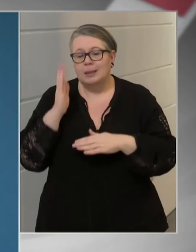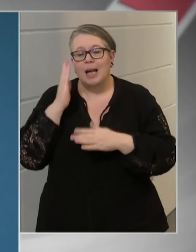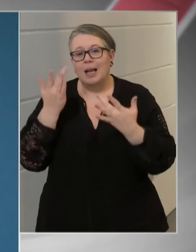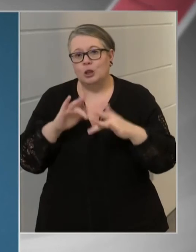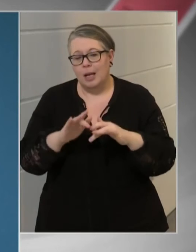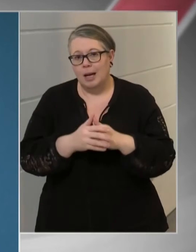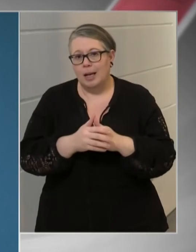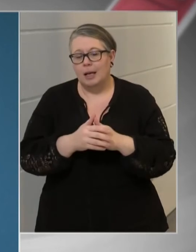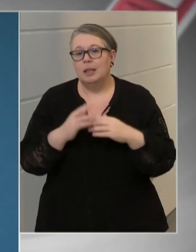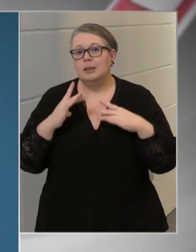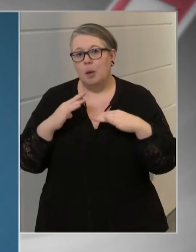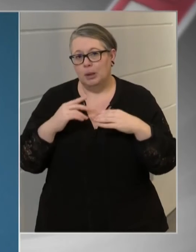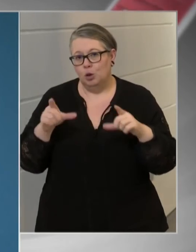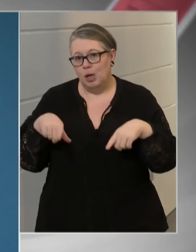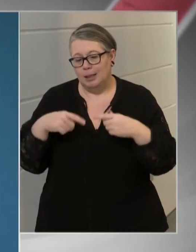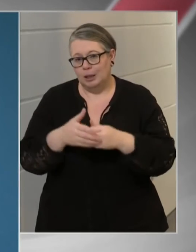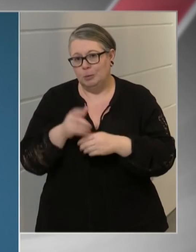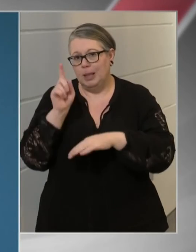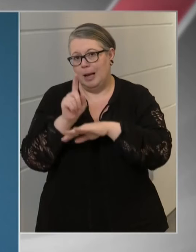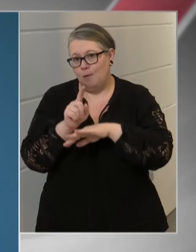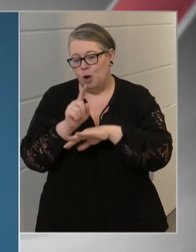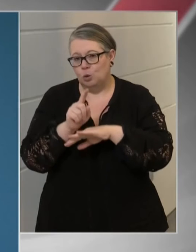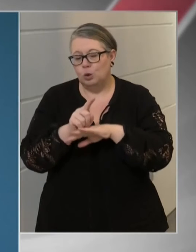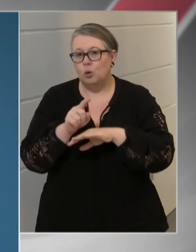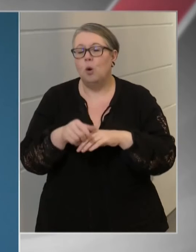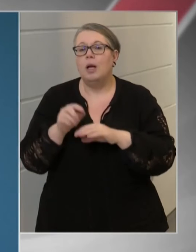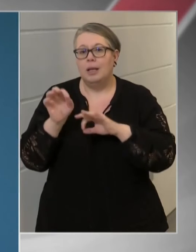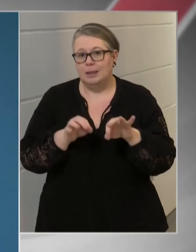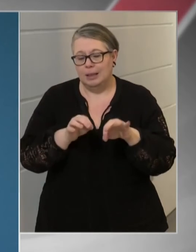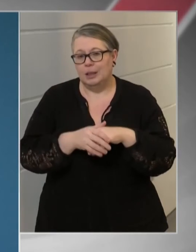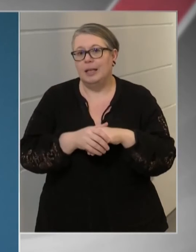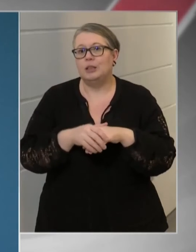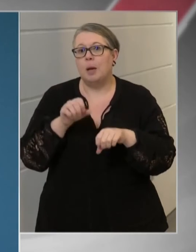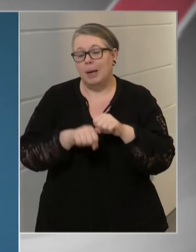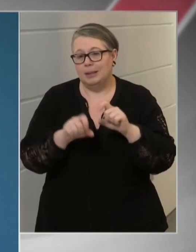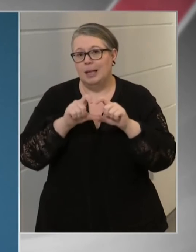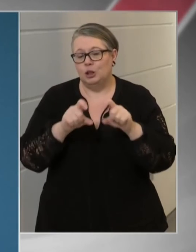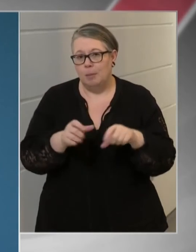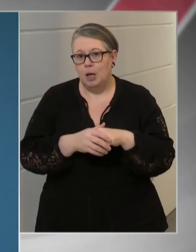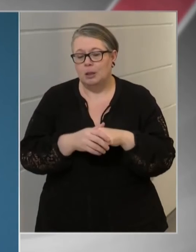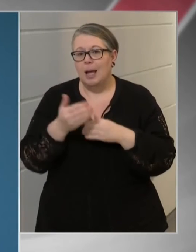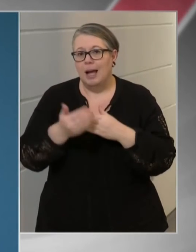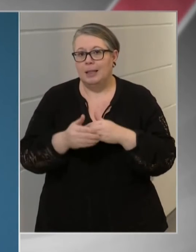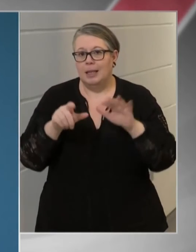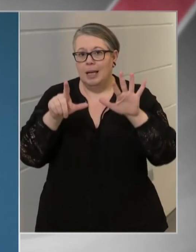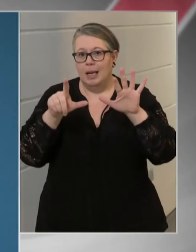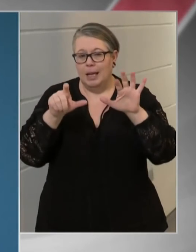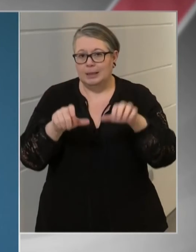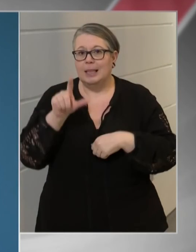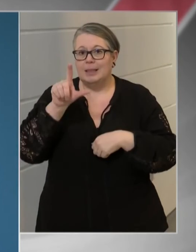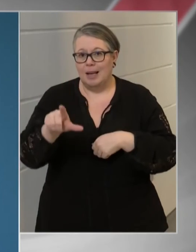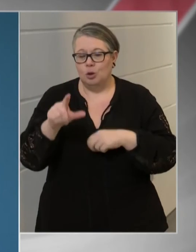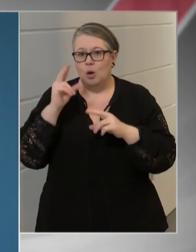szálláshelyekre és szabadidős létesítményekre vonatkozó korlátozó intézkedések megszegése ügyében ez idáig 702